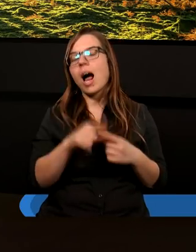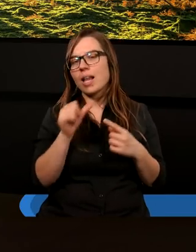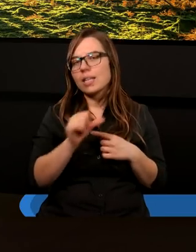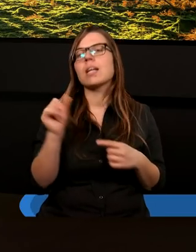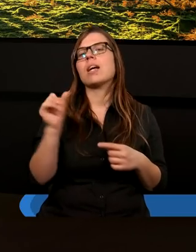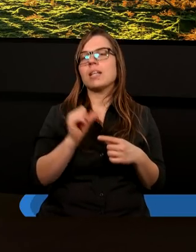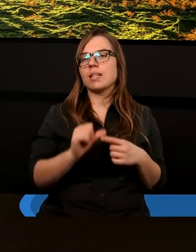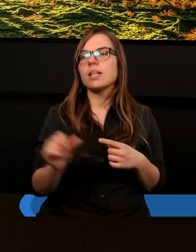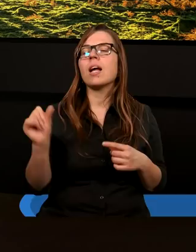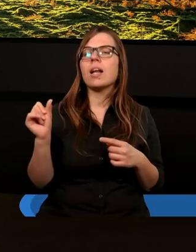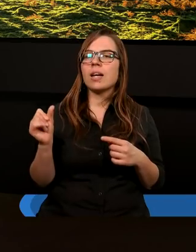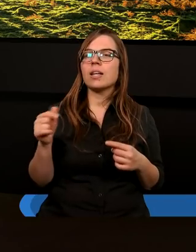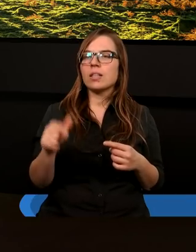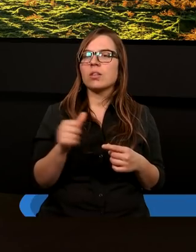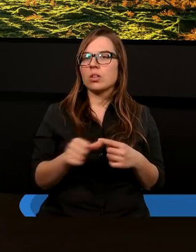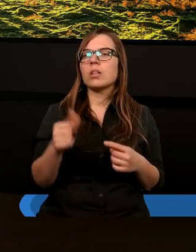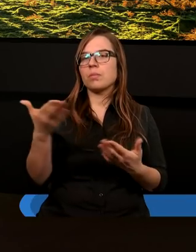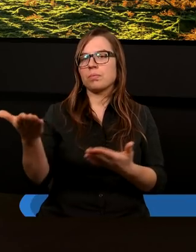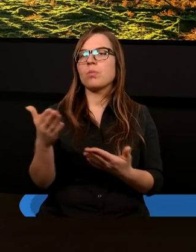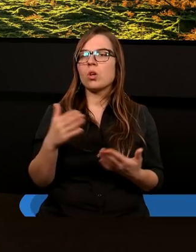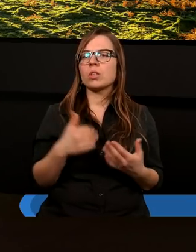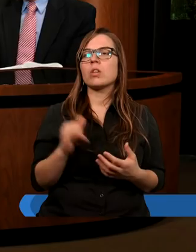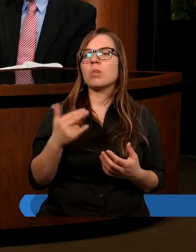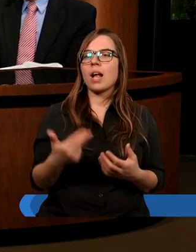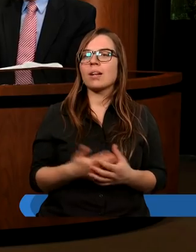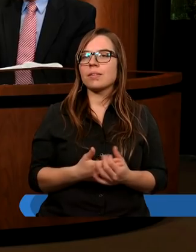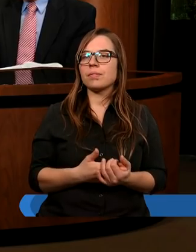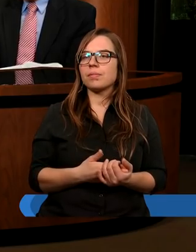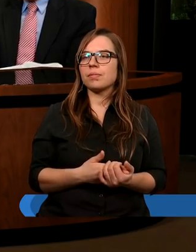jest tam. Jest, oręduje za nami. Bardzo proszę, była myśl.